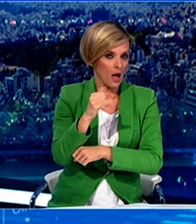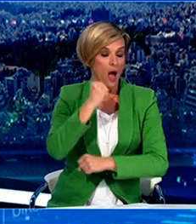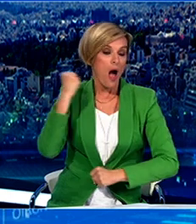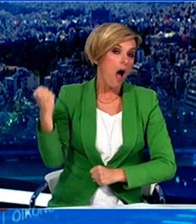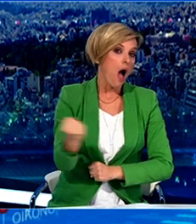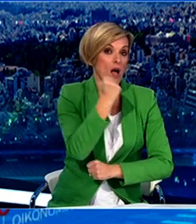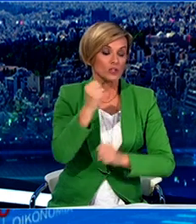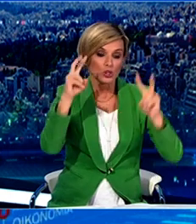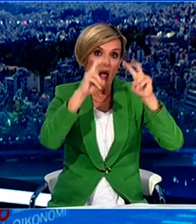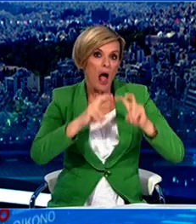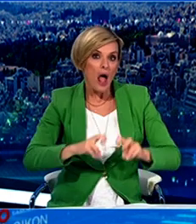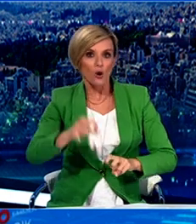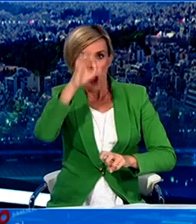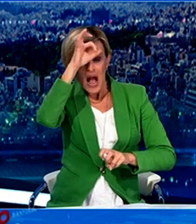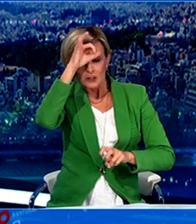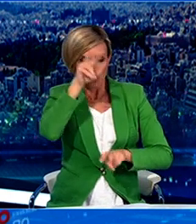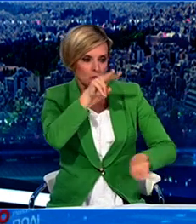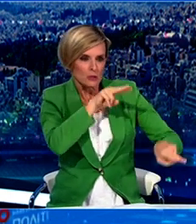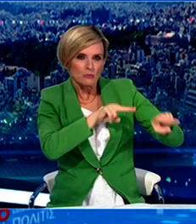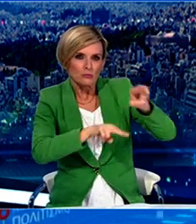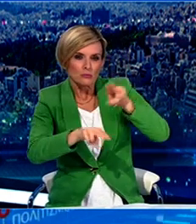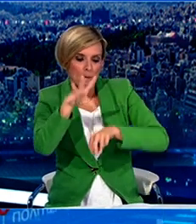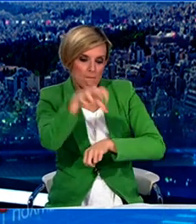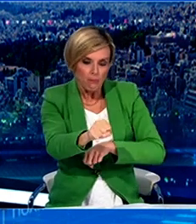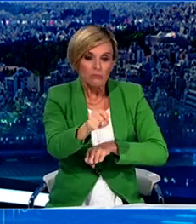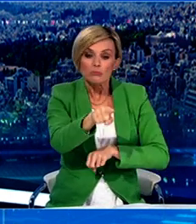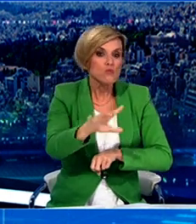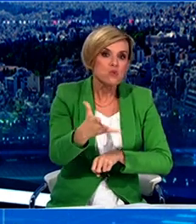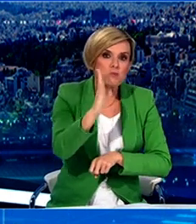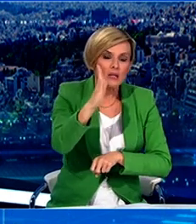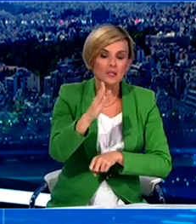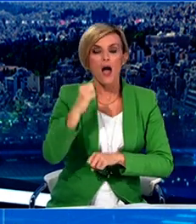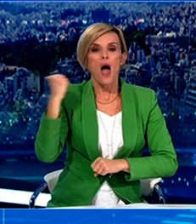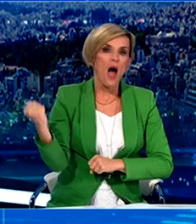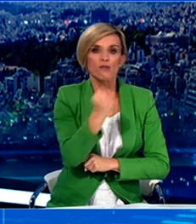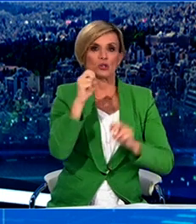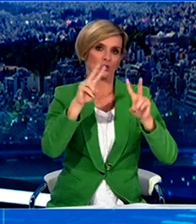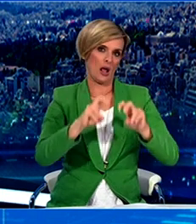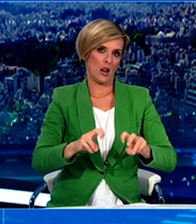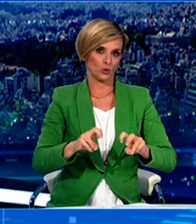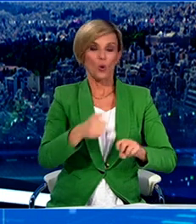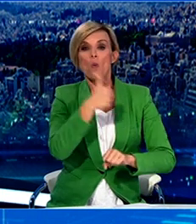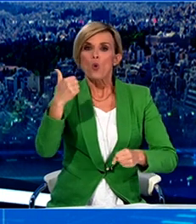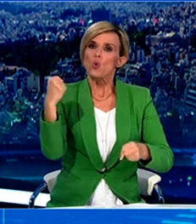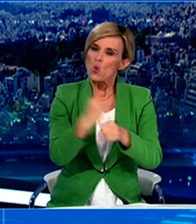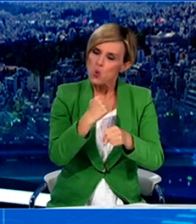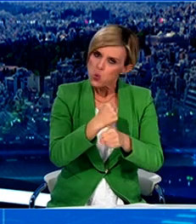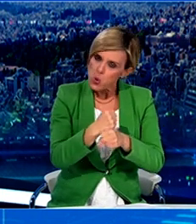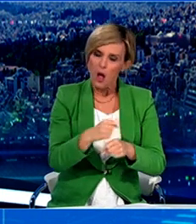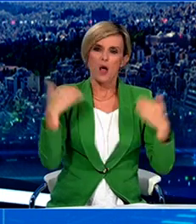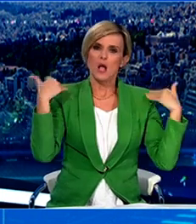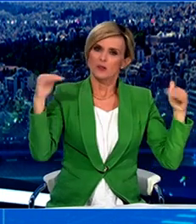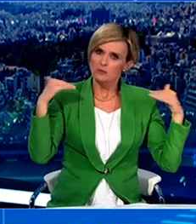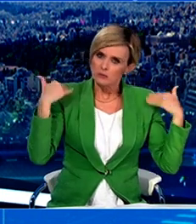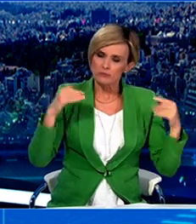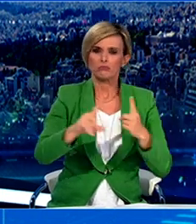εντατική, καθώς και οι λόγοι που δικαιολογούν μετακίνηση αυτές τις ώρες περιορίζονται σε λόγους εργασίας, υγείας, ατομικής άσκησης